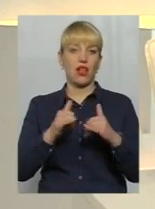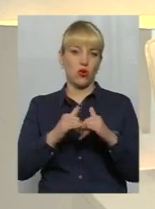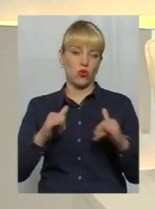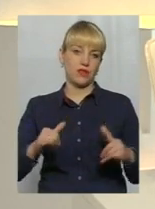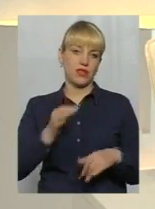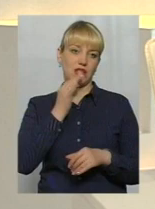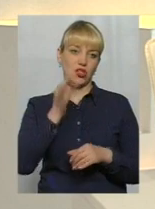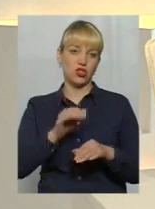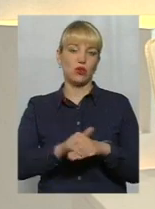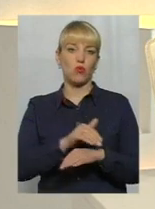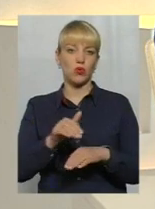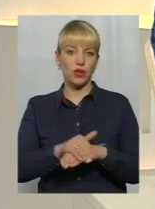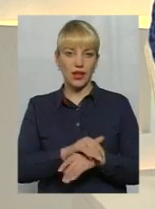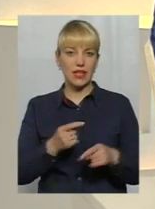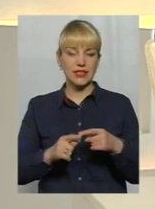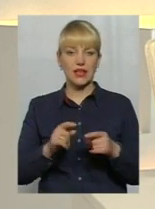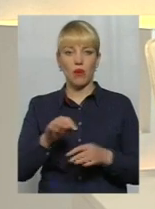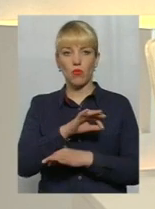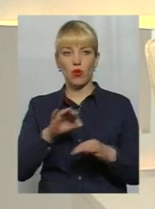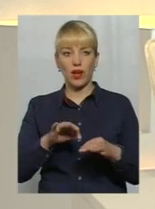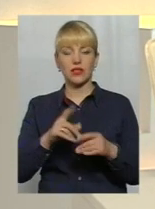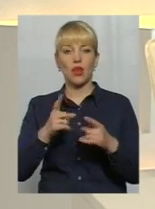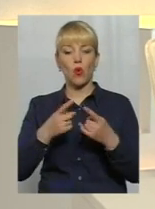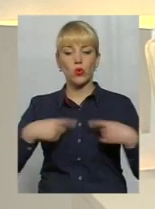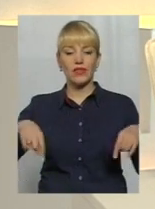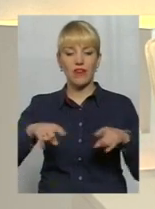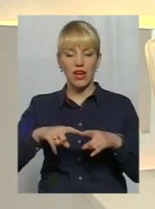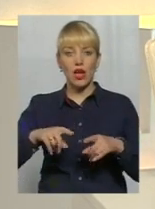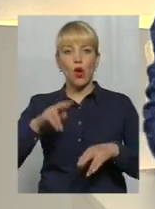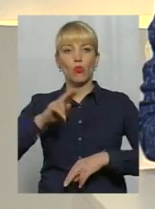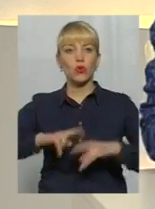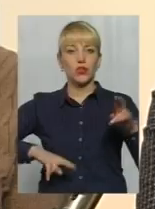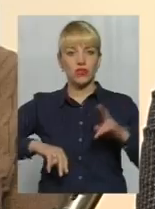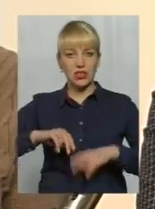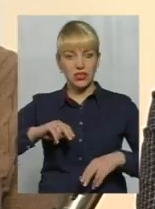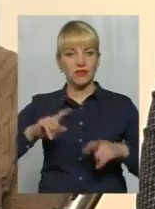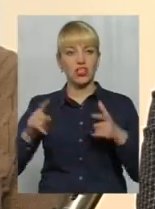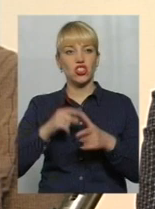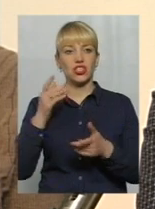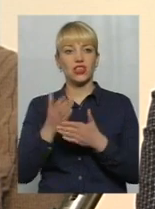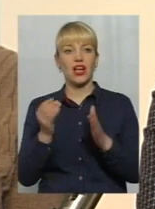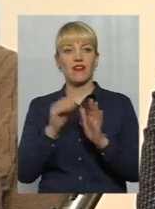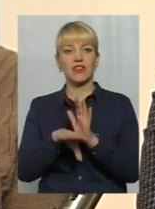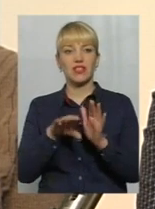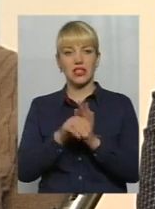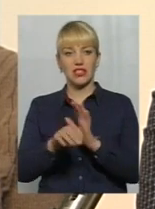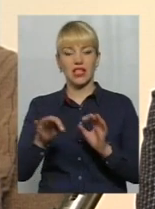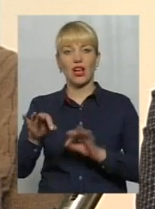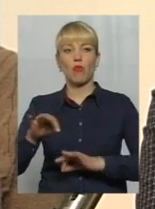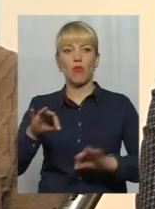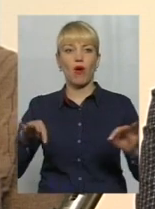ласка, проекти в сфері будівництва, чи є в тих інвестиційних проєктах,